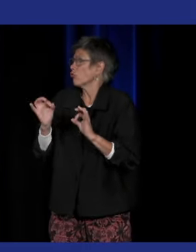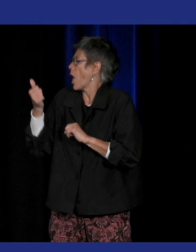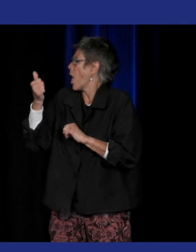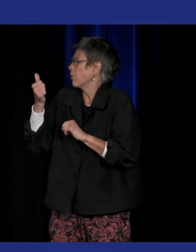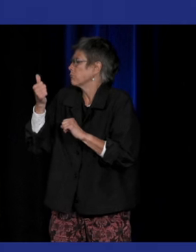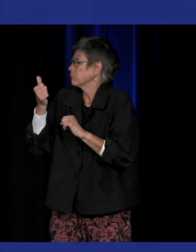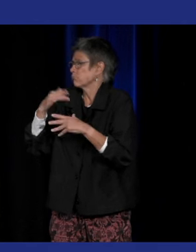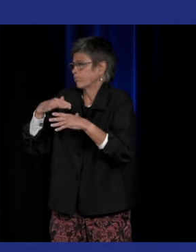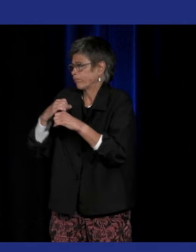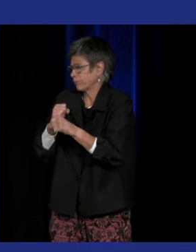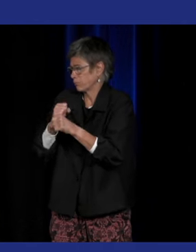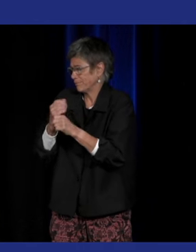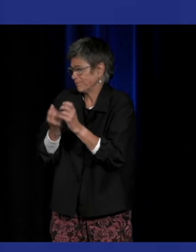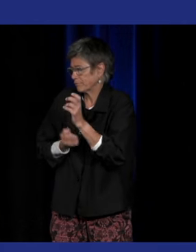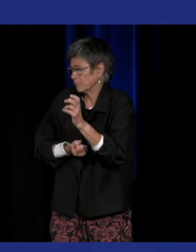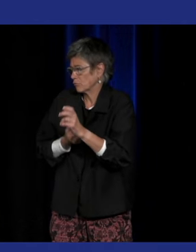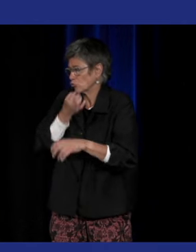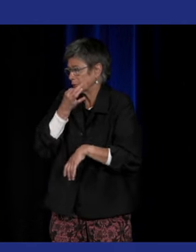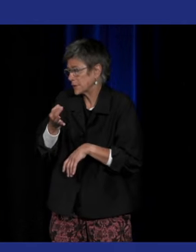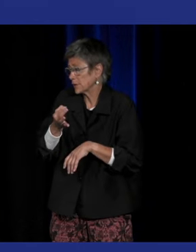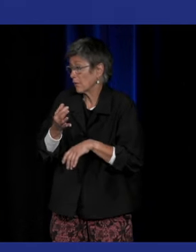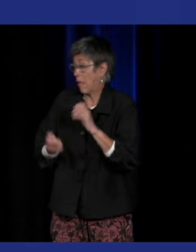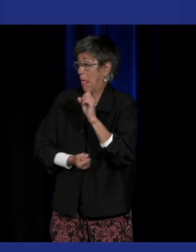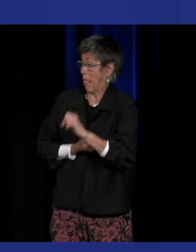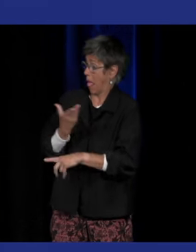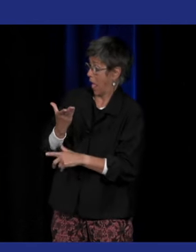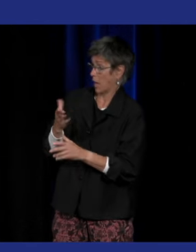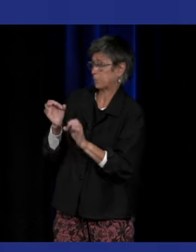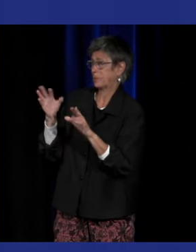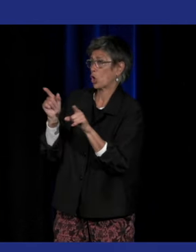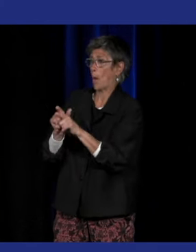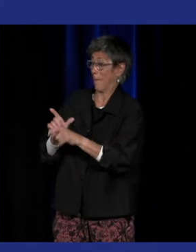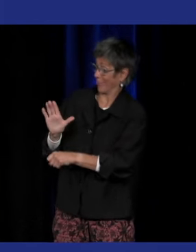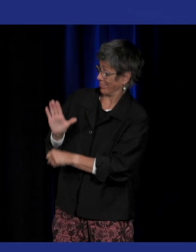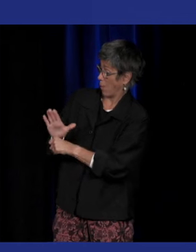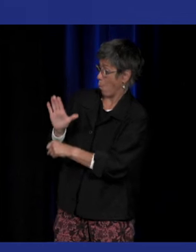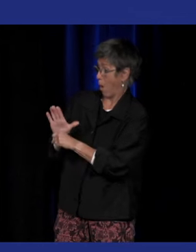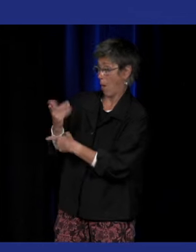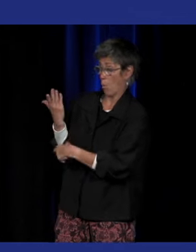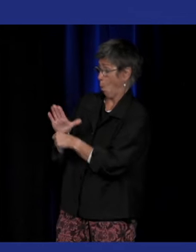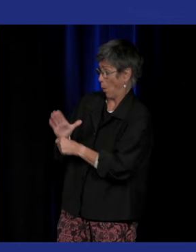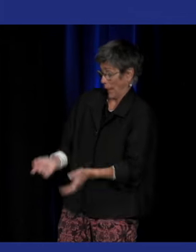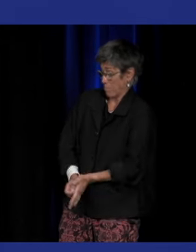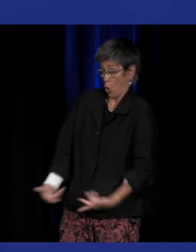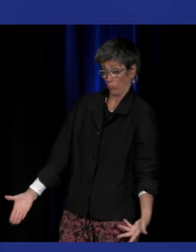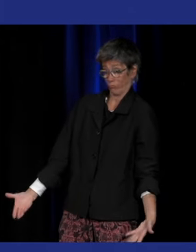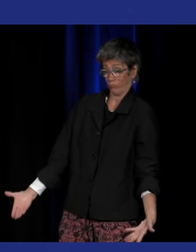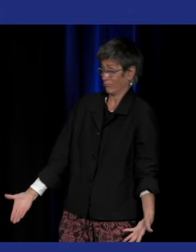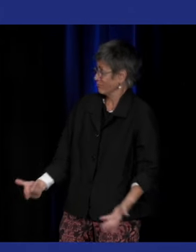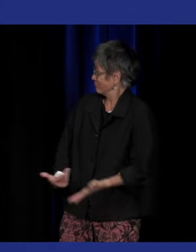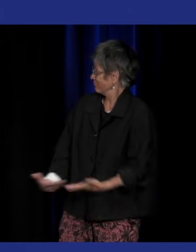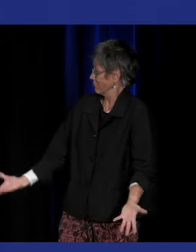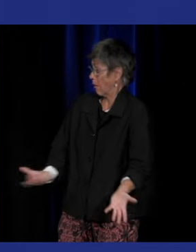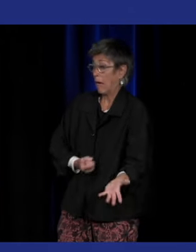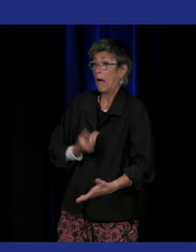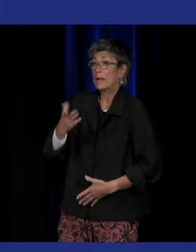voulais dire c'est que l'art il est témoin de son temps l'art sourd il est témoin de son temps et l'art des artistes pratiqué par les